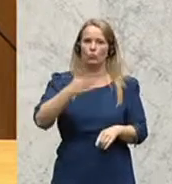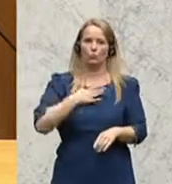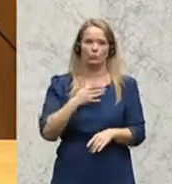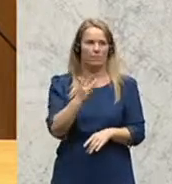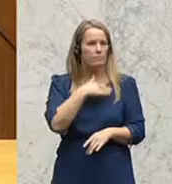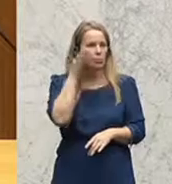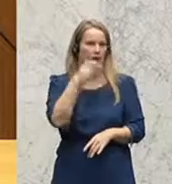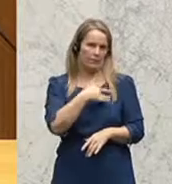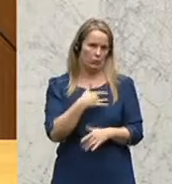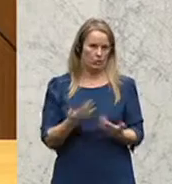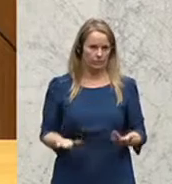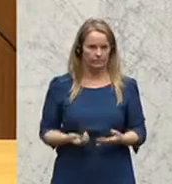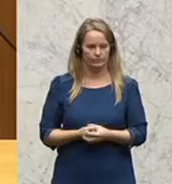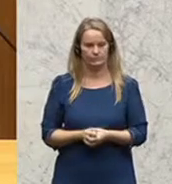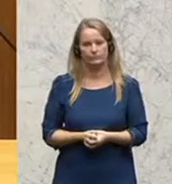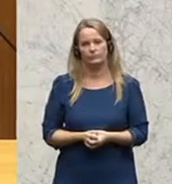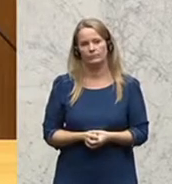und Bürger wichtig ist.